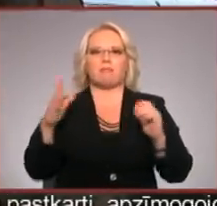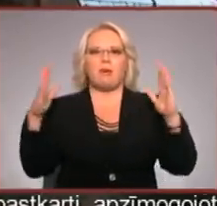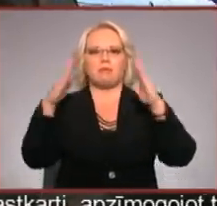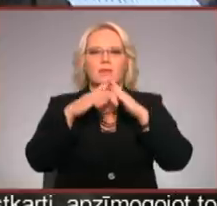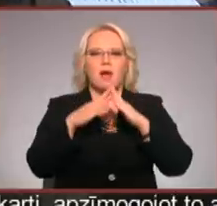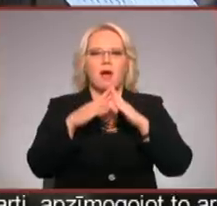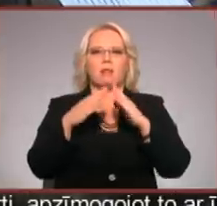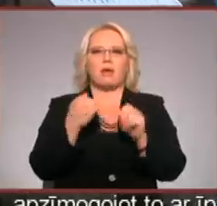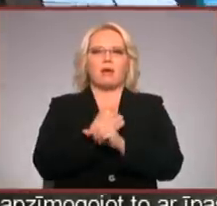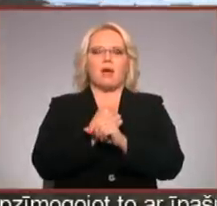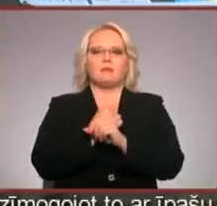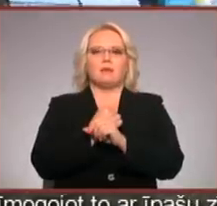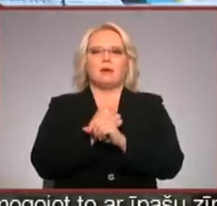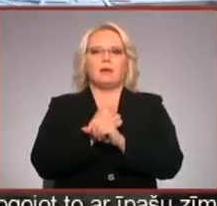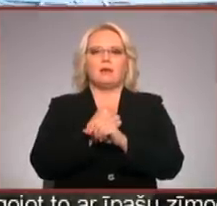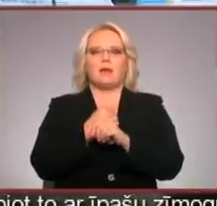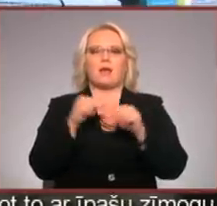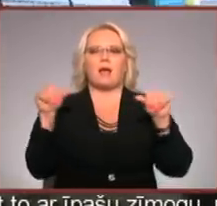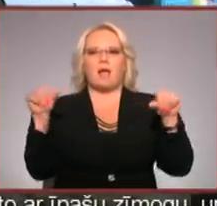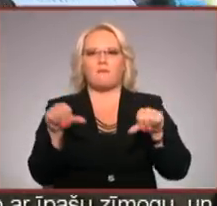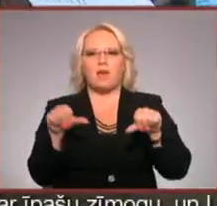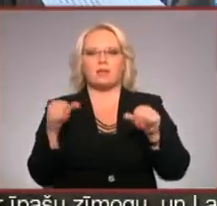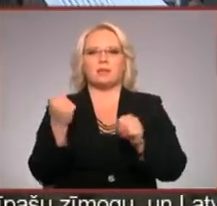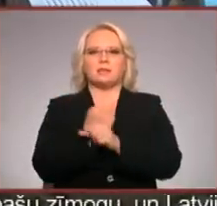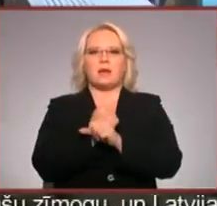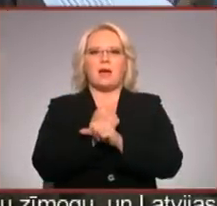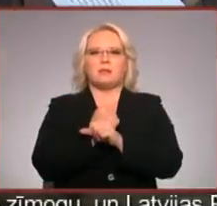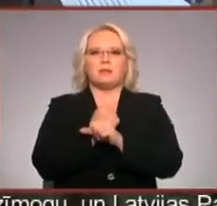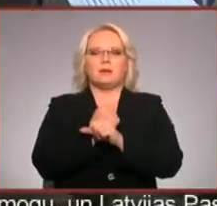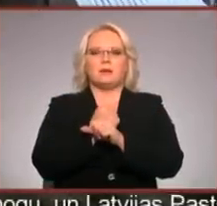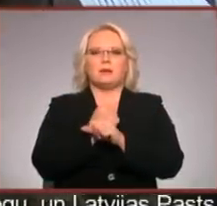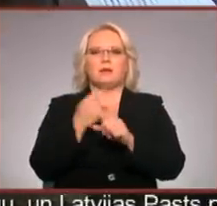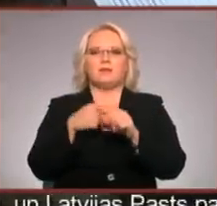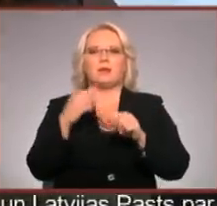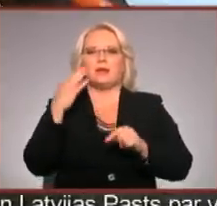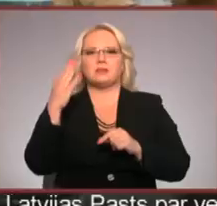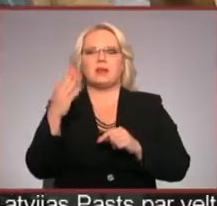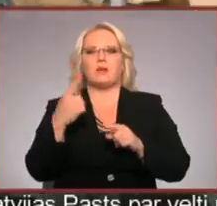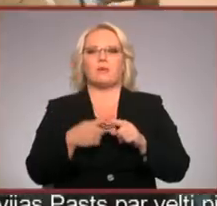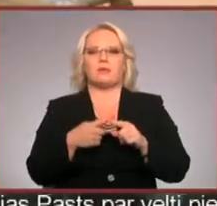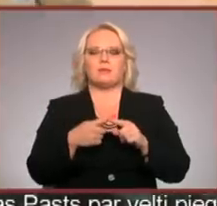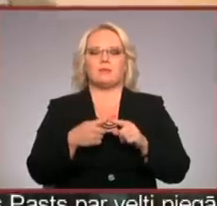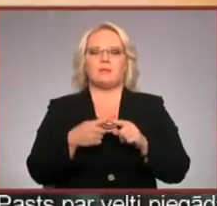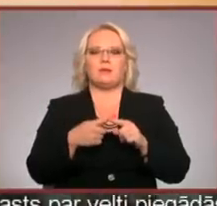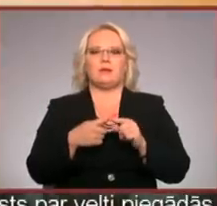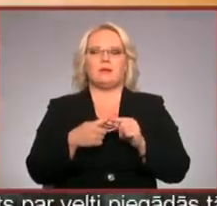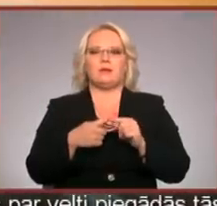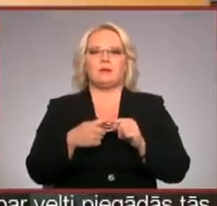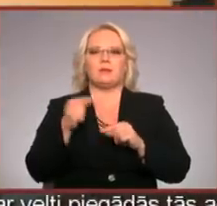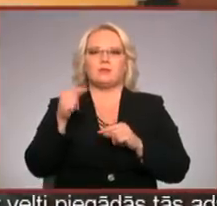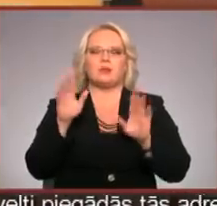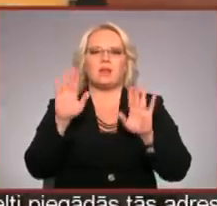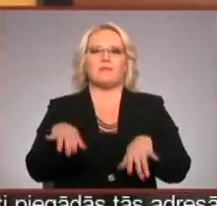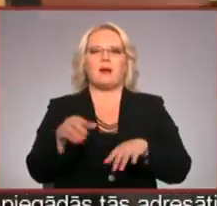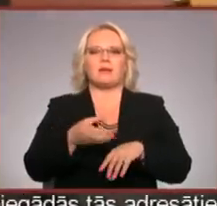kafēnīca, gan, es nezinu, policijas iecirknes un vēl nezinu kas. Šeit var